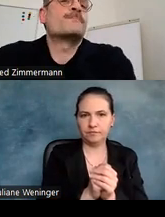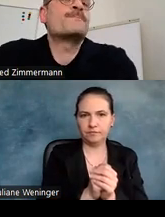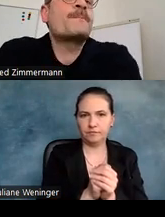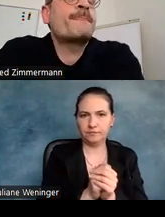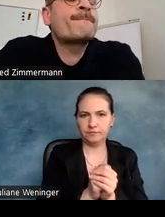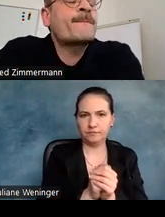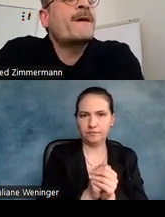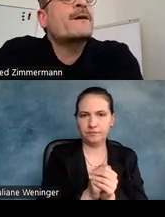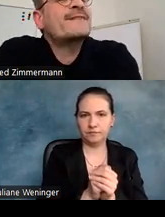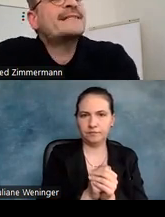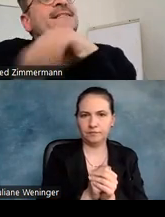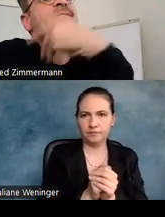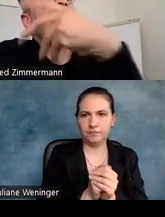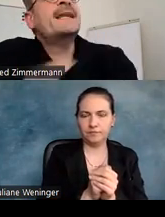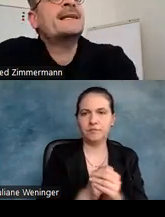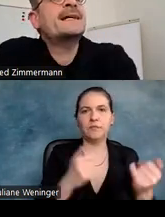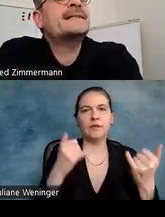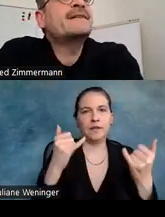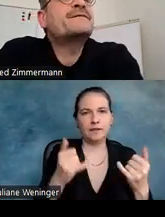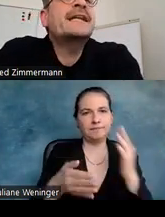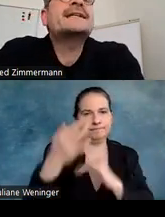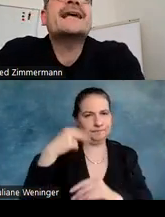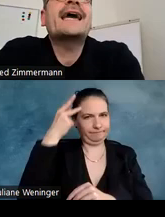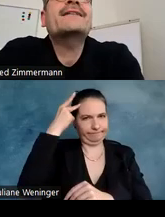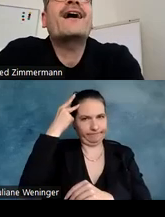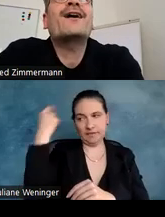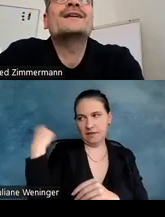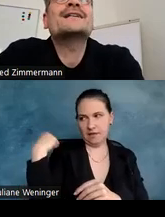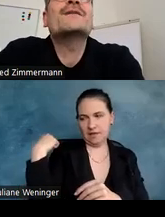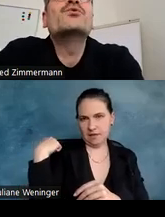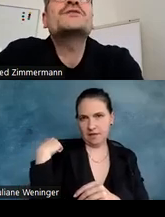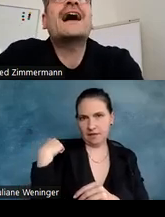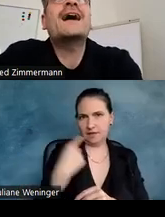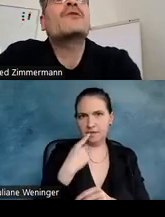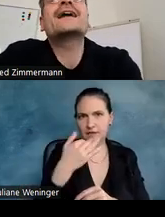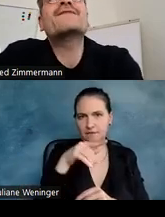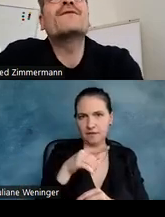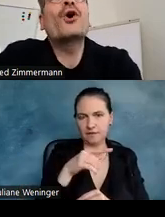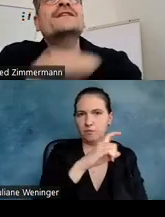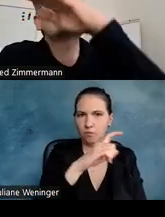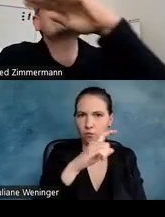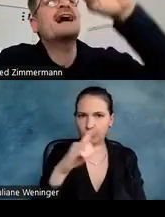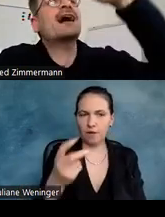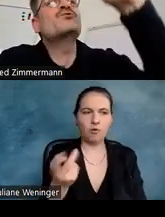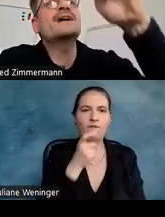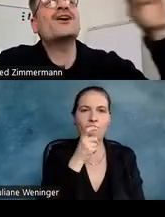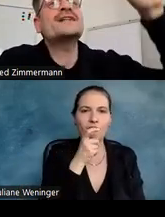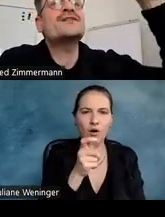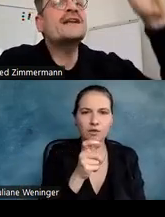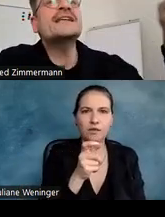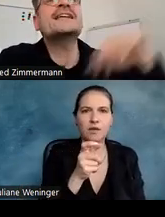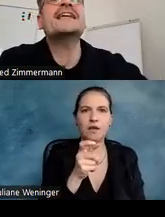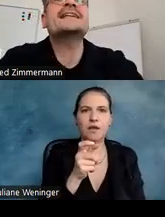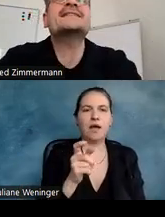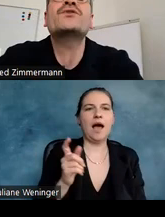Q. Und wenn Sie sich jetzt erinnern, dass ich Ihnen vorhin gezeigt habe, dass wir Worte sozusagen nur in der